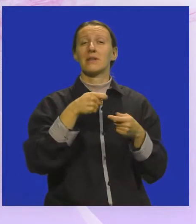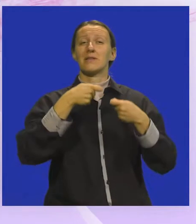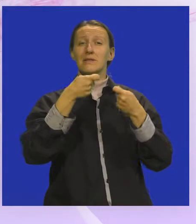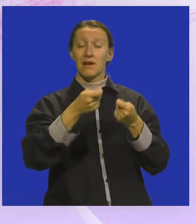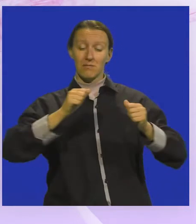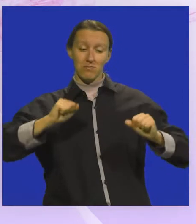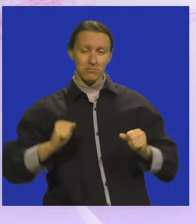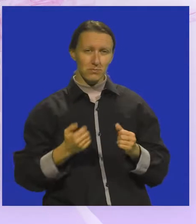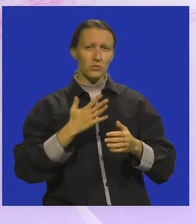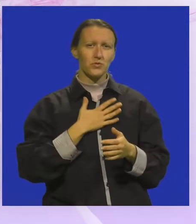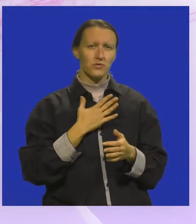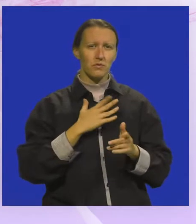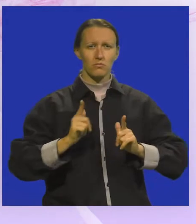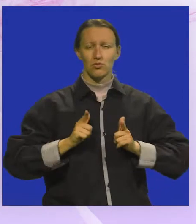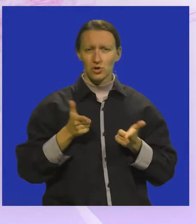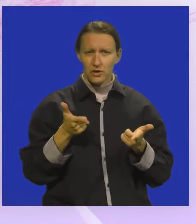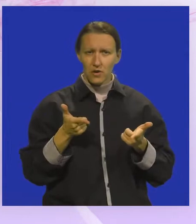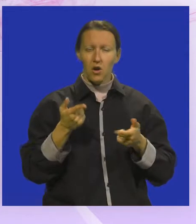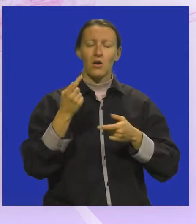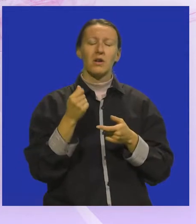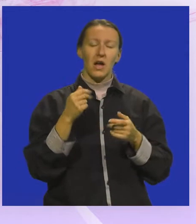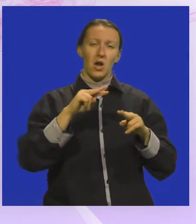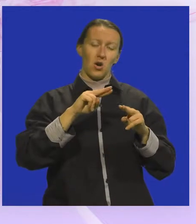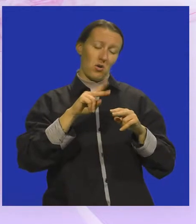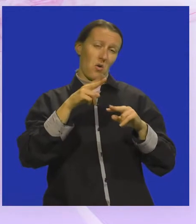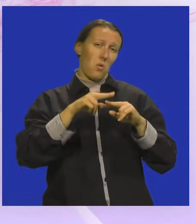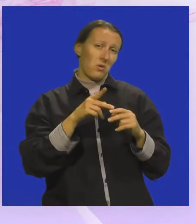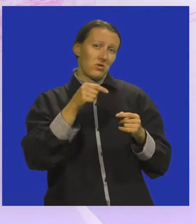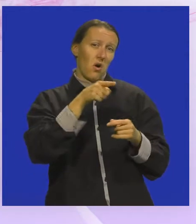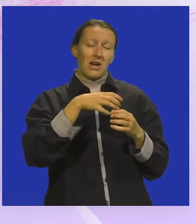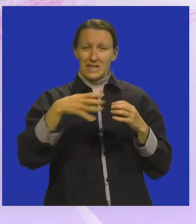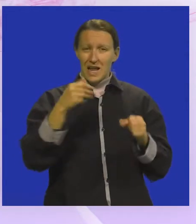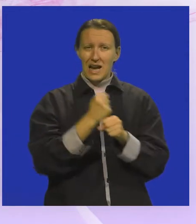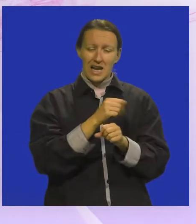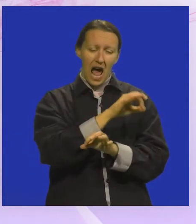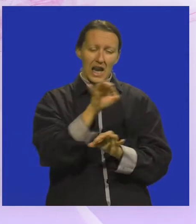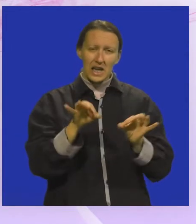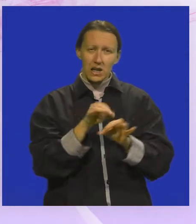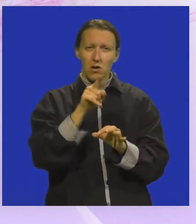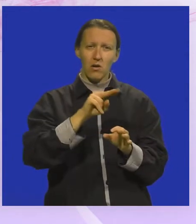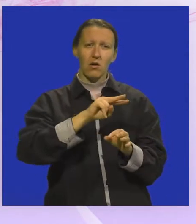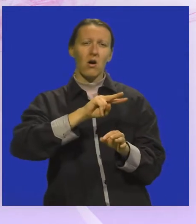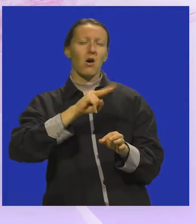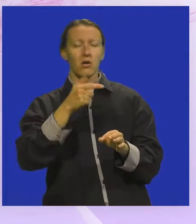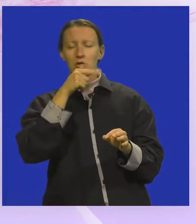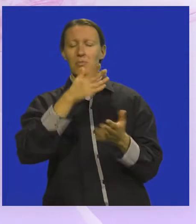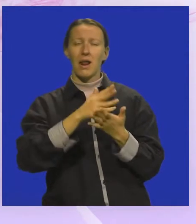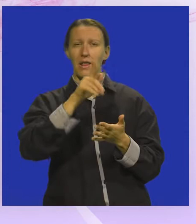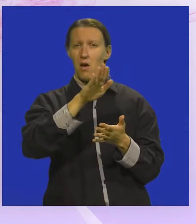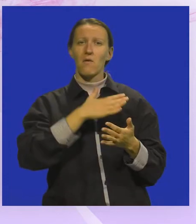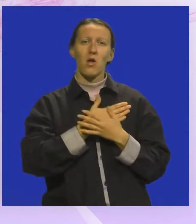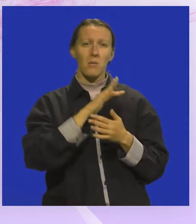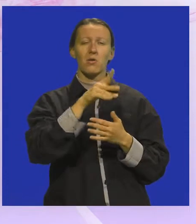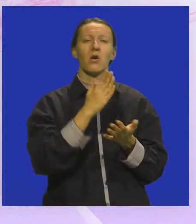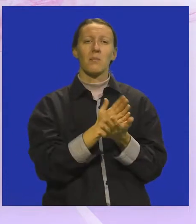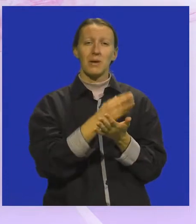zaokret svom životu jer umjesto da se nastavi baviti arhitekturom okrenuo se onom što je bila njegova ljubav,